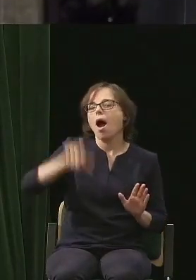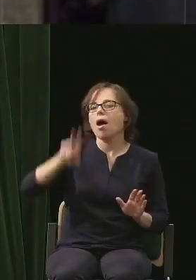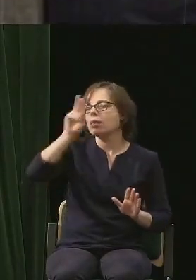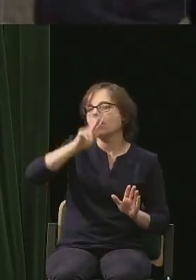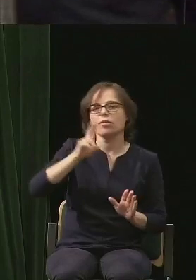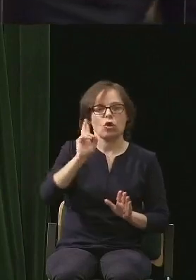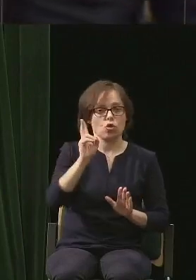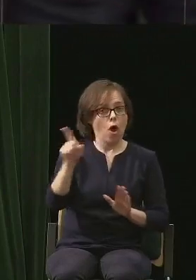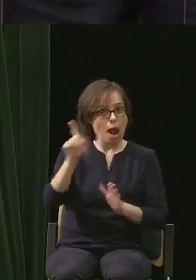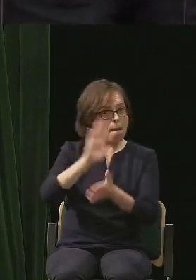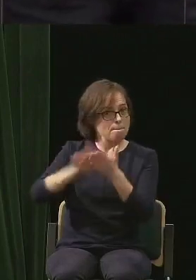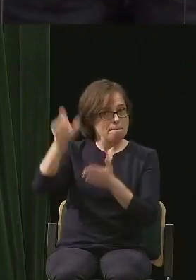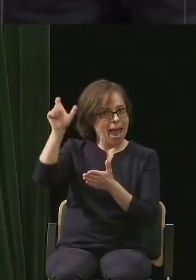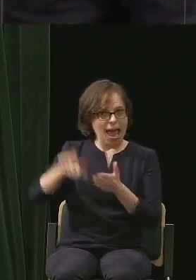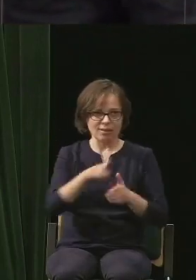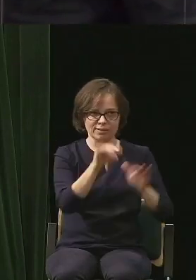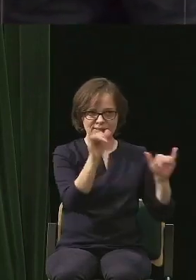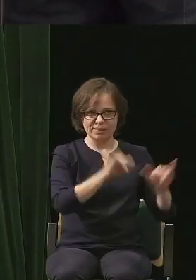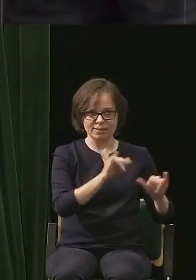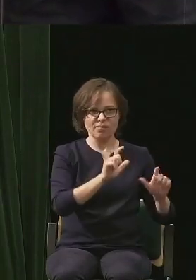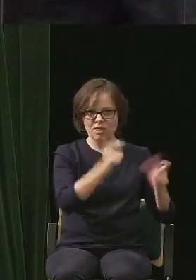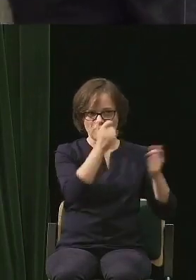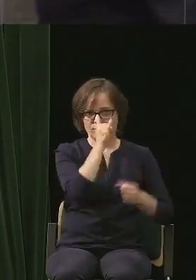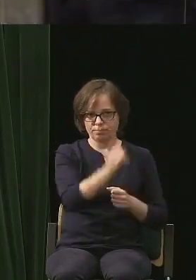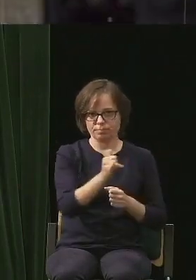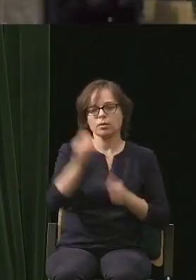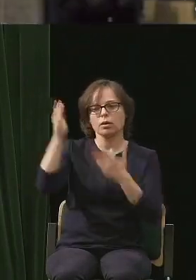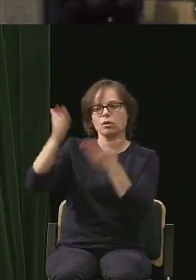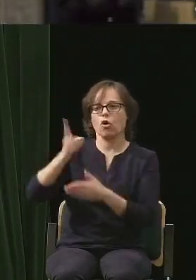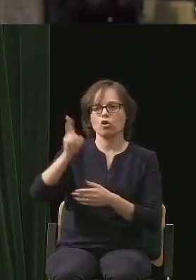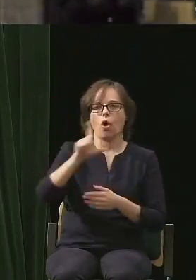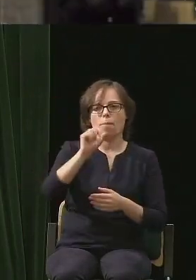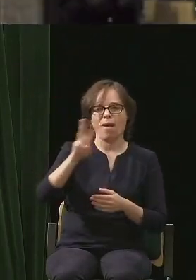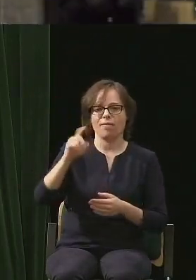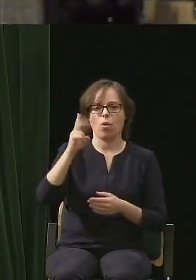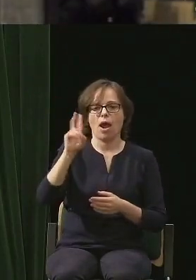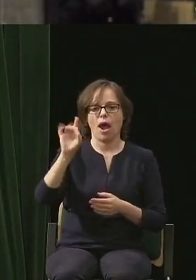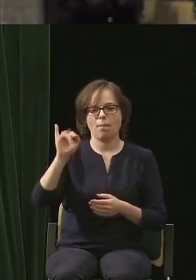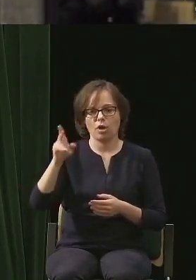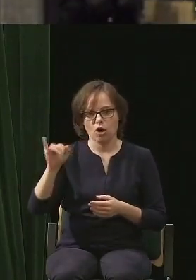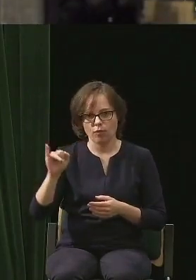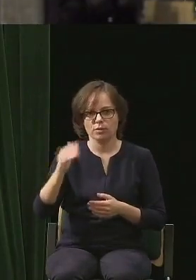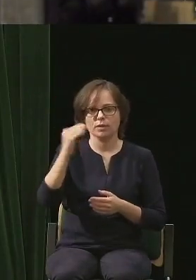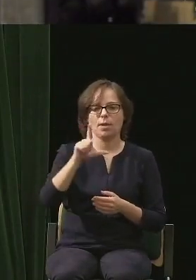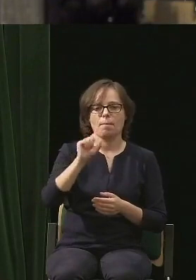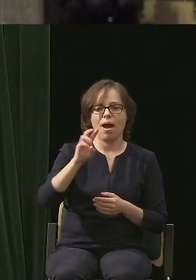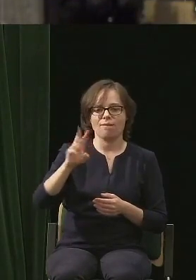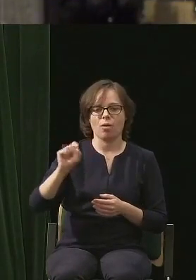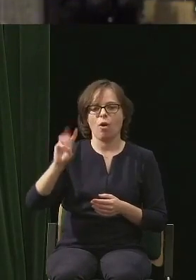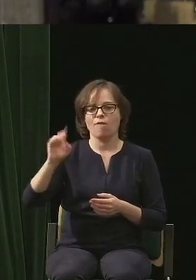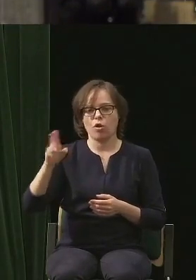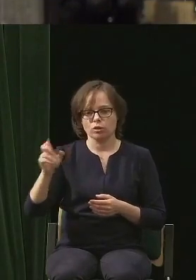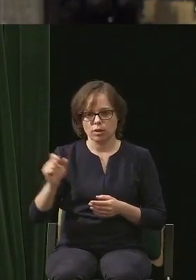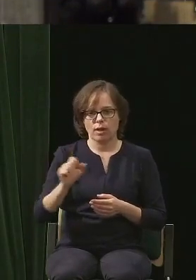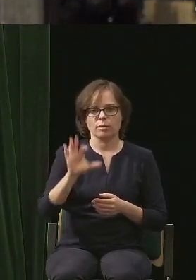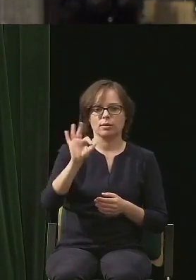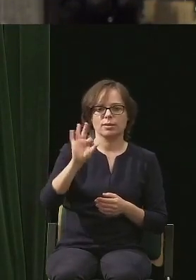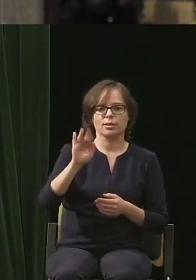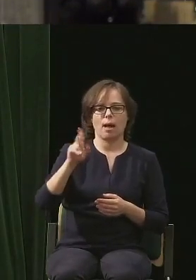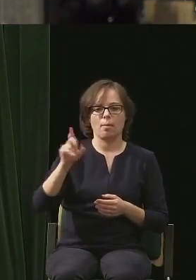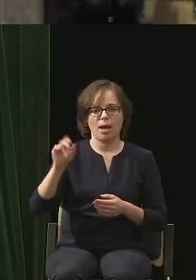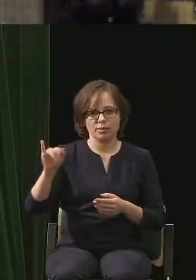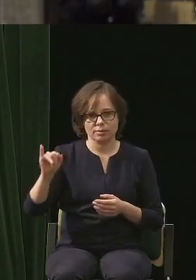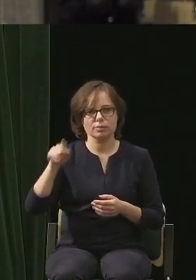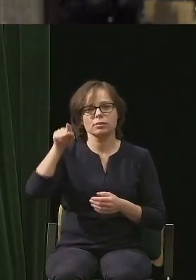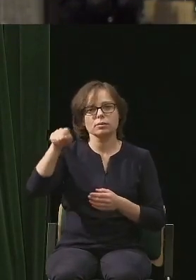ta cała impreza by się nie odbyła, to przede wszystkim Paweł Gawlikowski, Daniel Woźniak i Bartek Stawarski z obsługi IT.